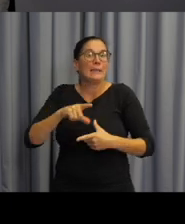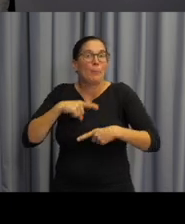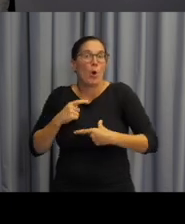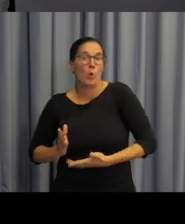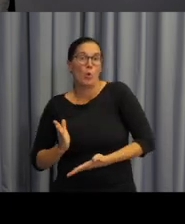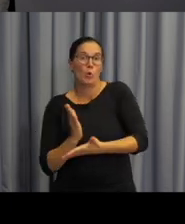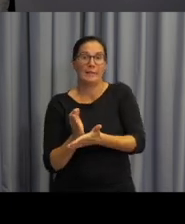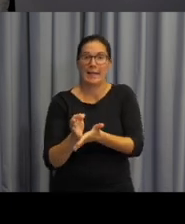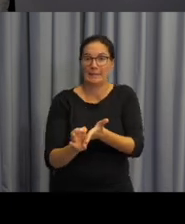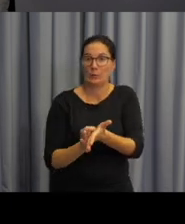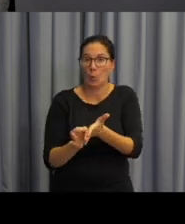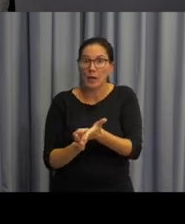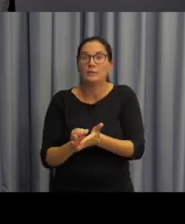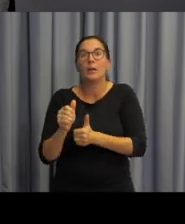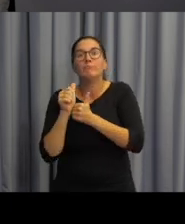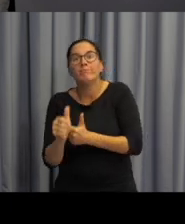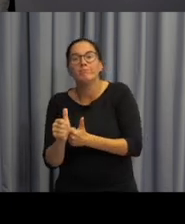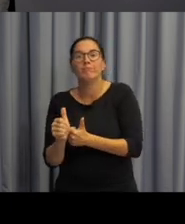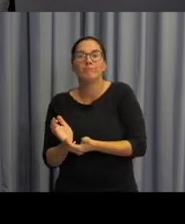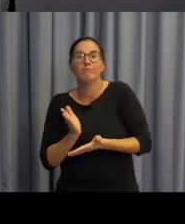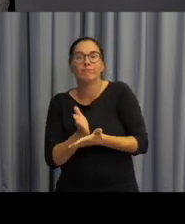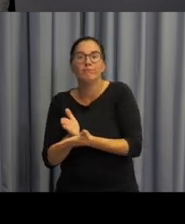vhodně dle situace a společenských rolí.